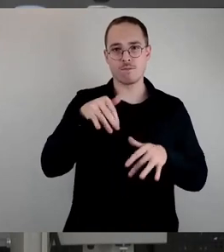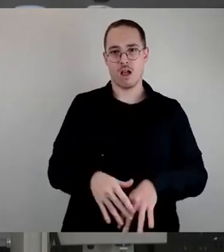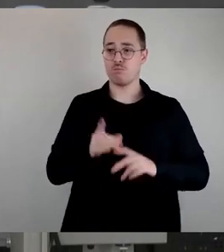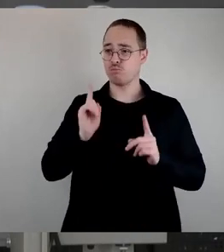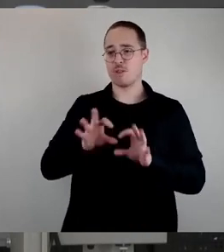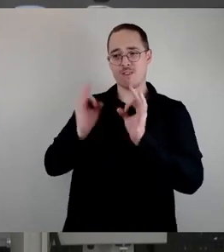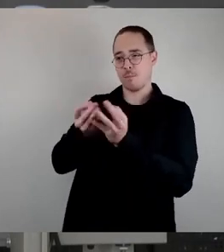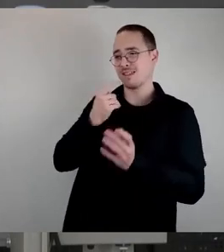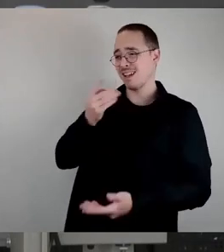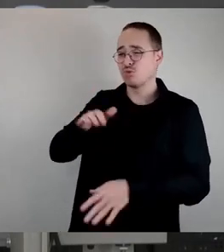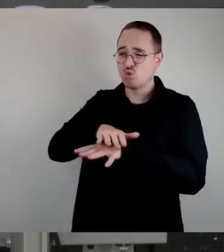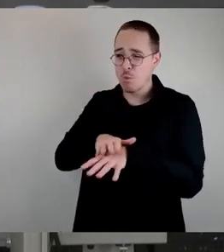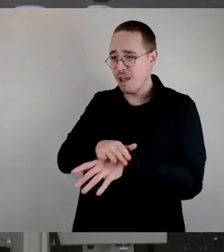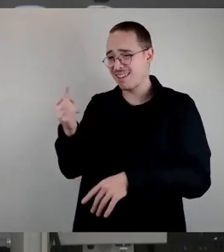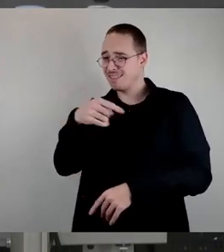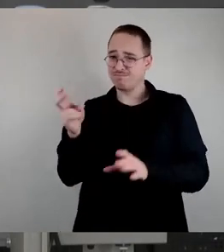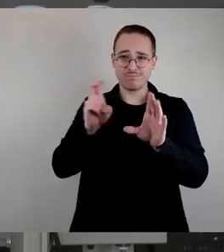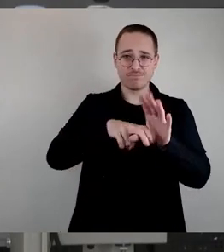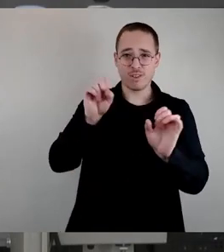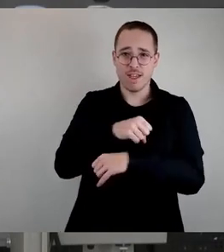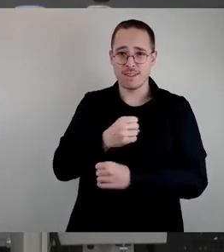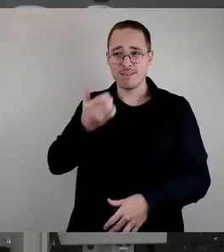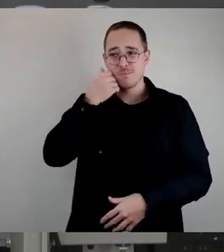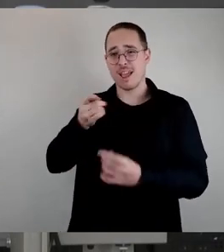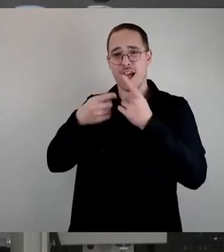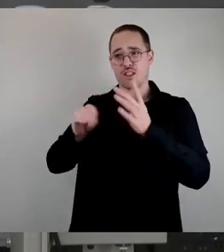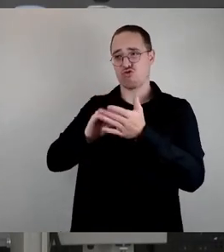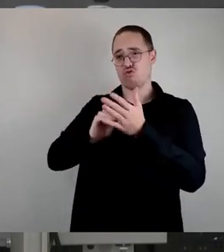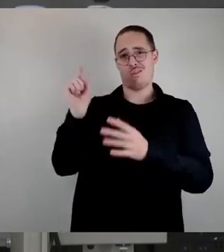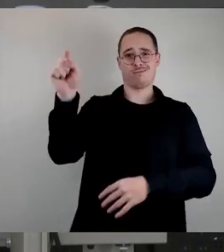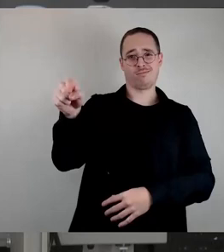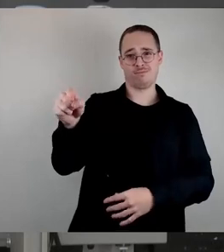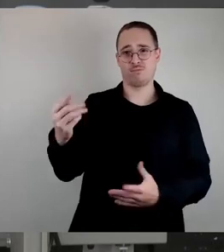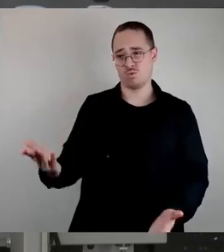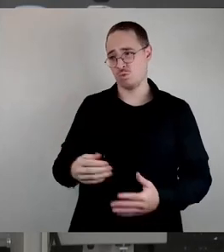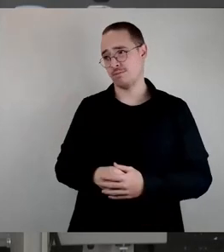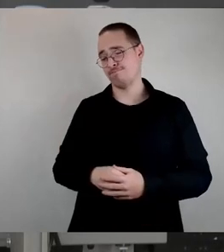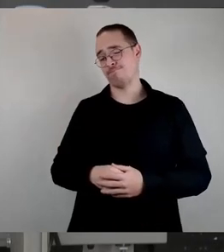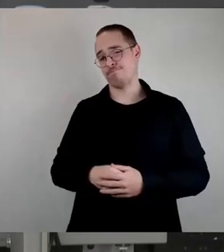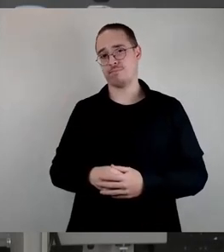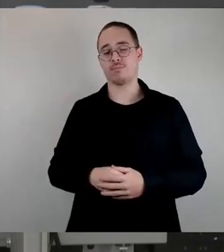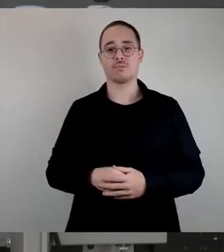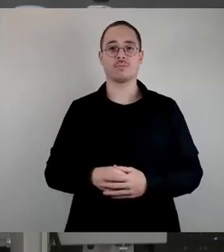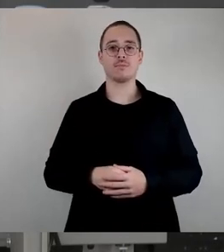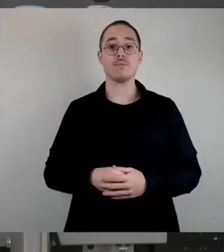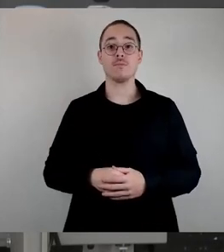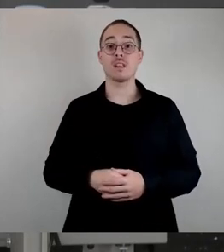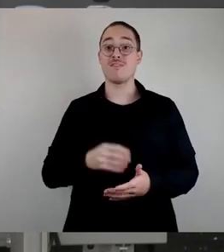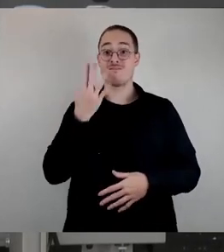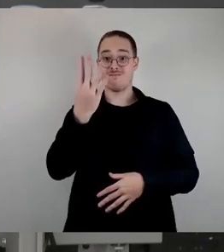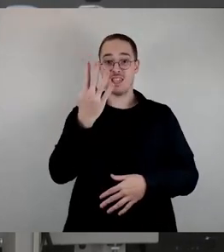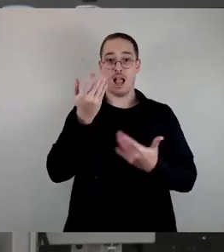Gemeinschaftsschule zur Verfügung stellen. Alle vier Regionalkonferenzen, die zur